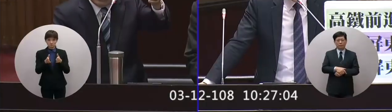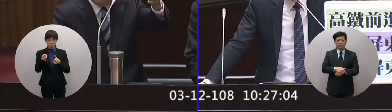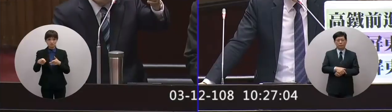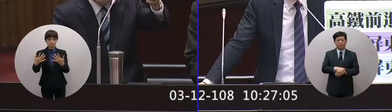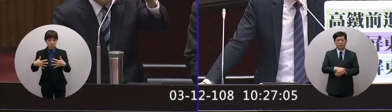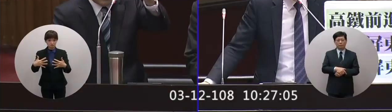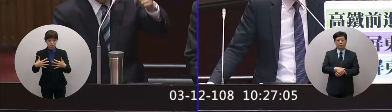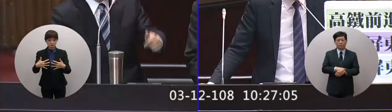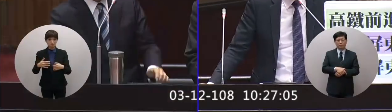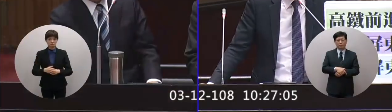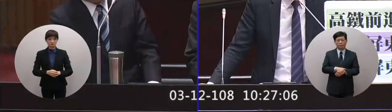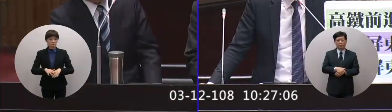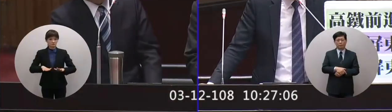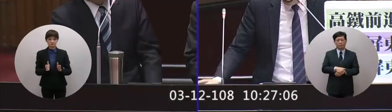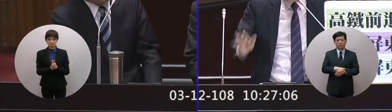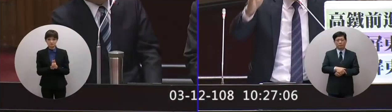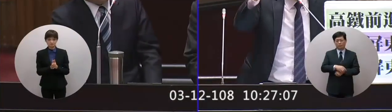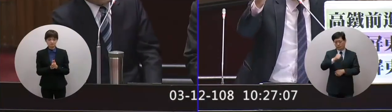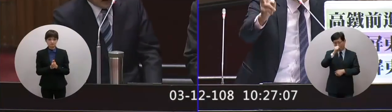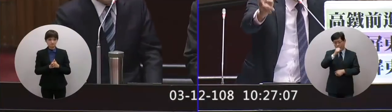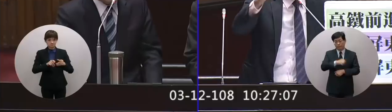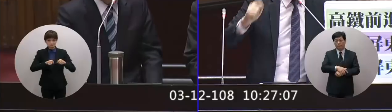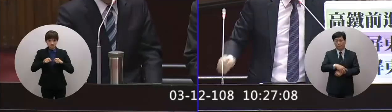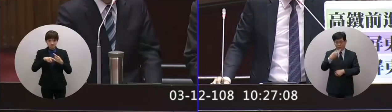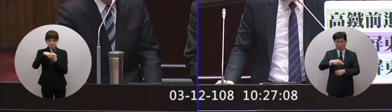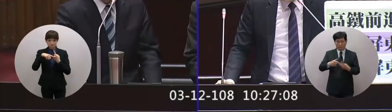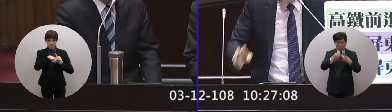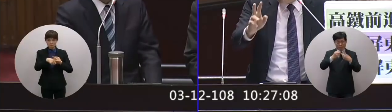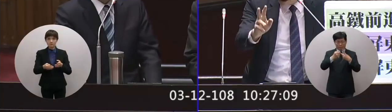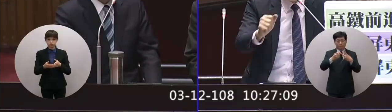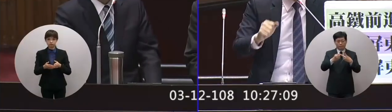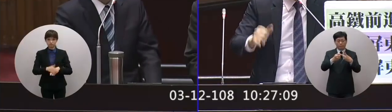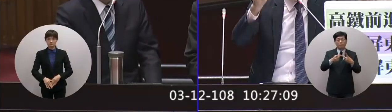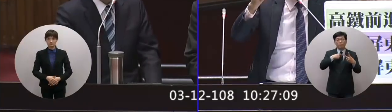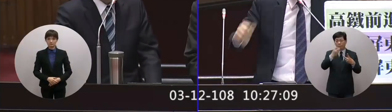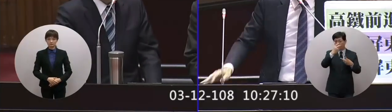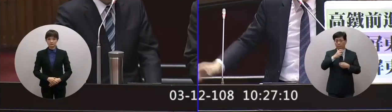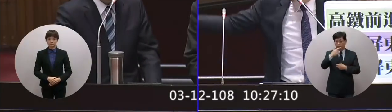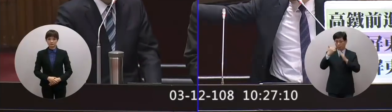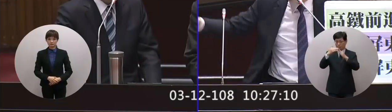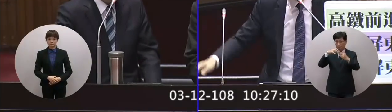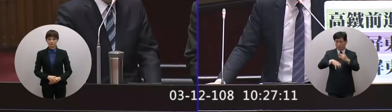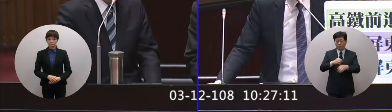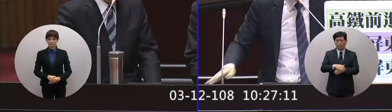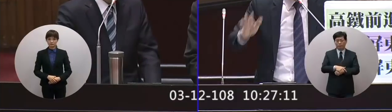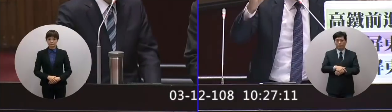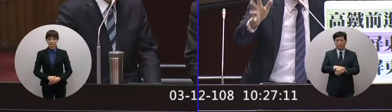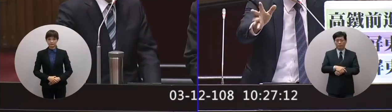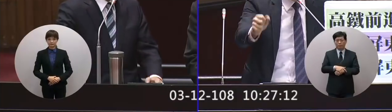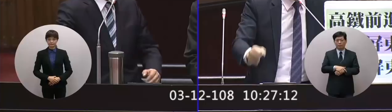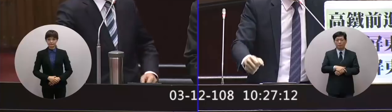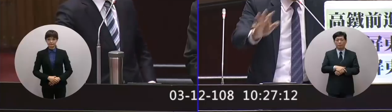好來馬上來面對這裡的問題第二行你來看六都裡面六都裡面